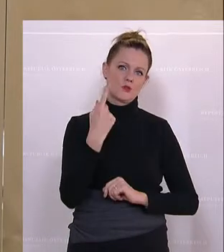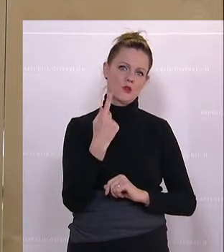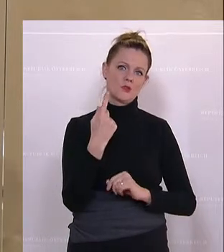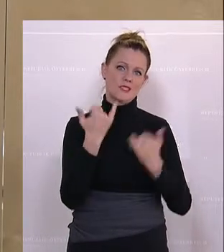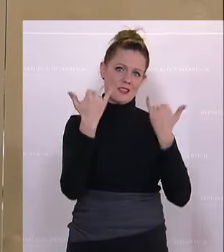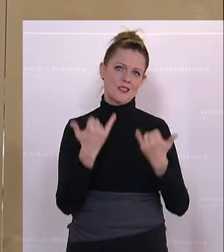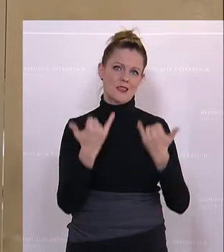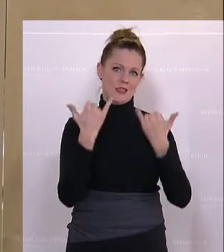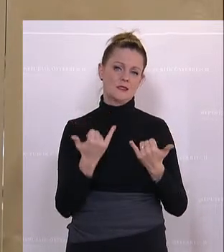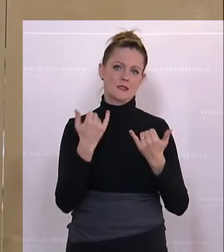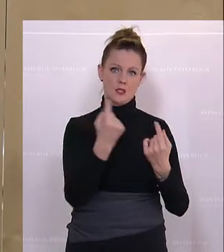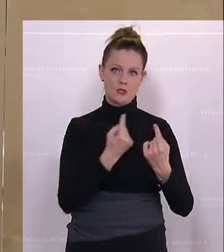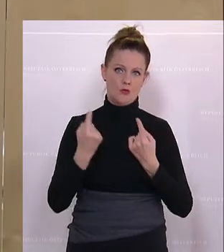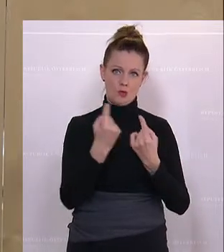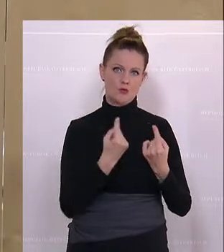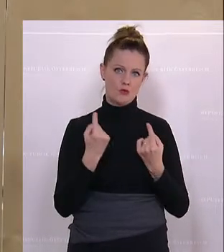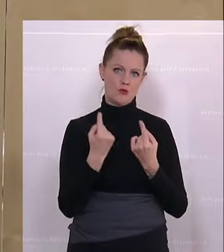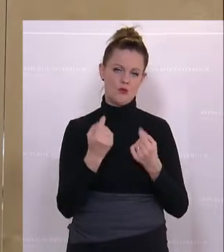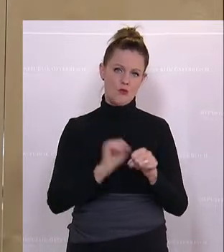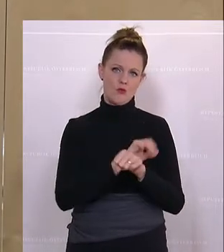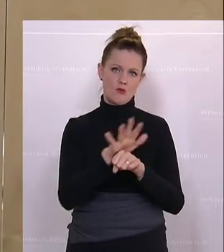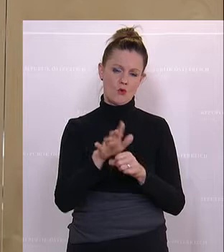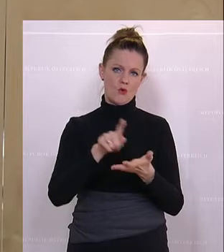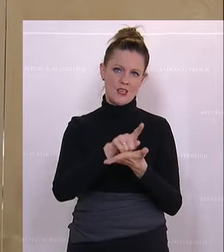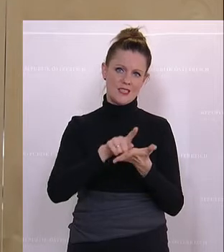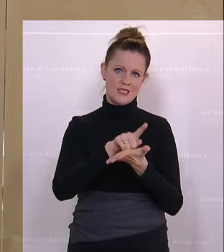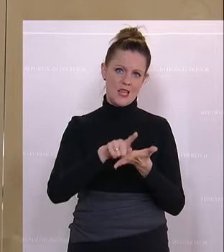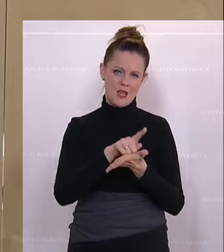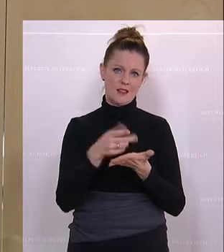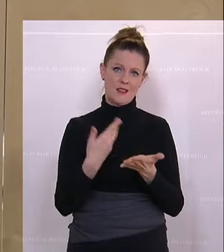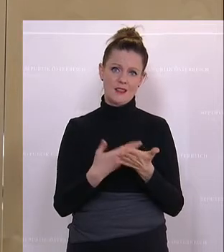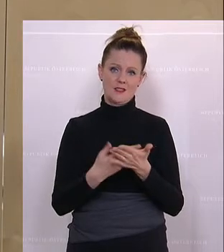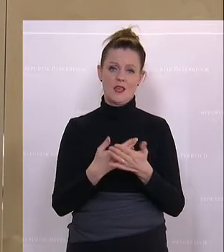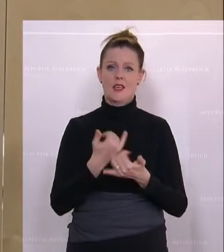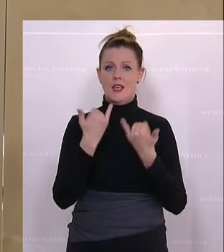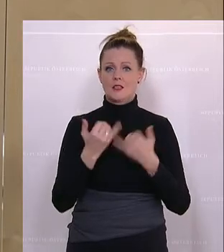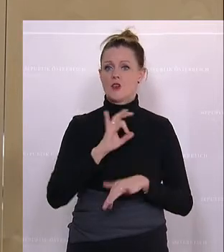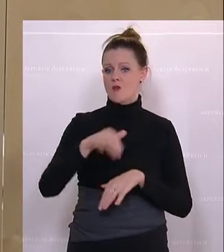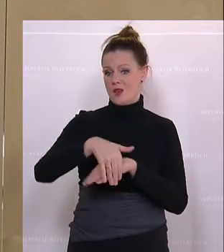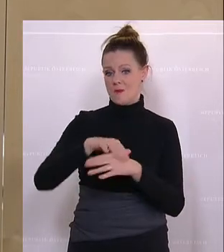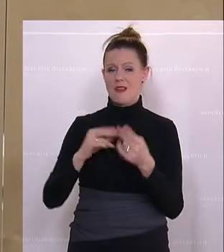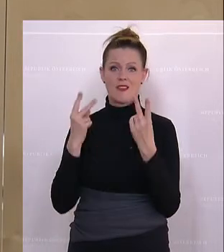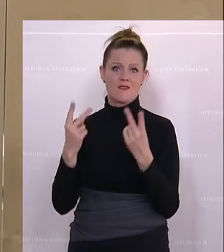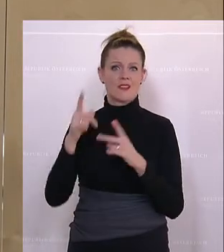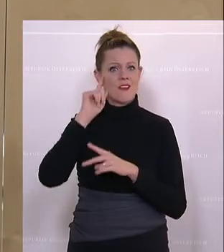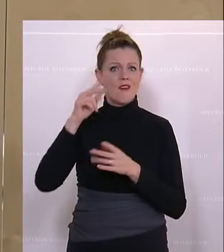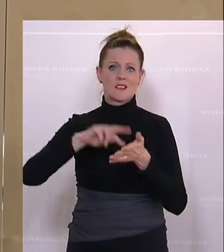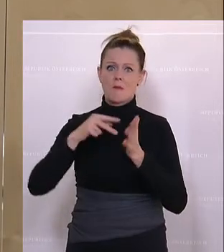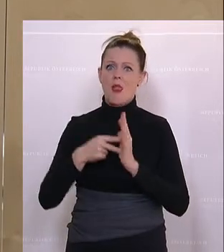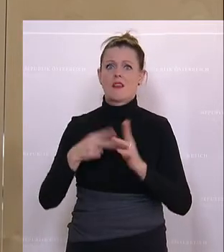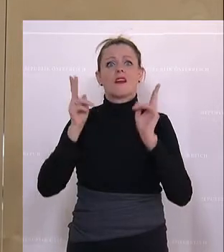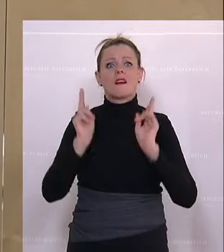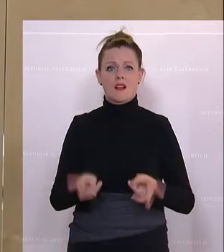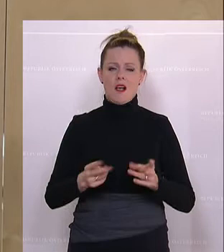momentanen Situation, in der Corona-Zeit, ist es ganz wichtig für die Gemeinden, dass sie wirklich Planungssicherheit